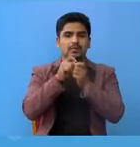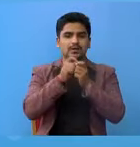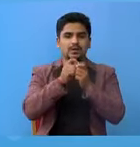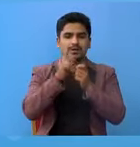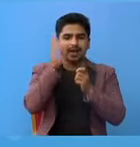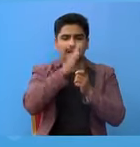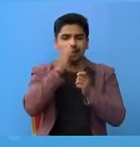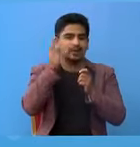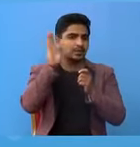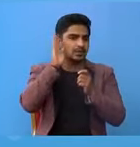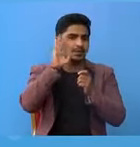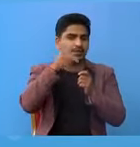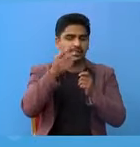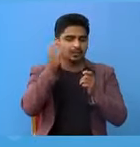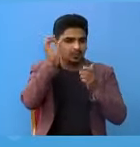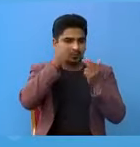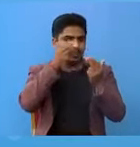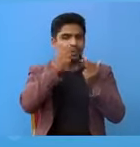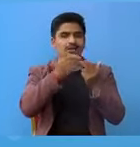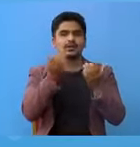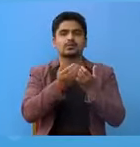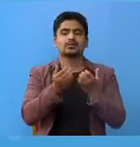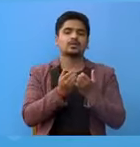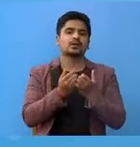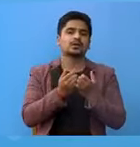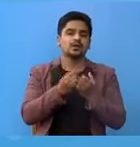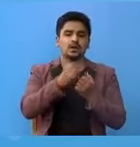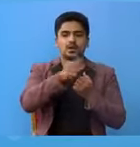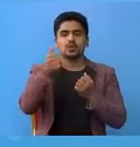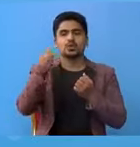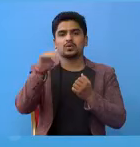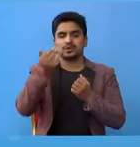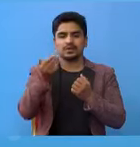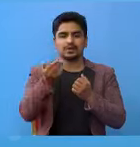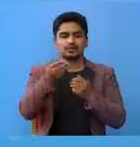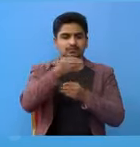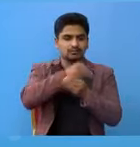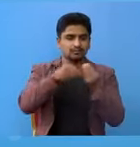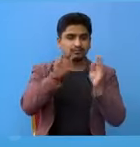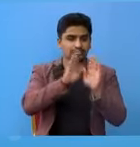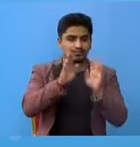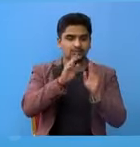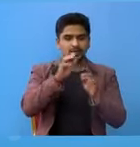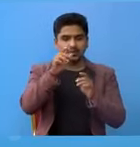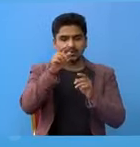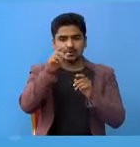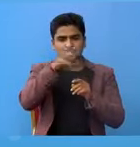मिथ्या समाचार लाई पहिचान गर्न अरुलाई सेर न गर्न र